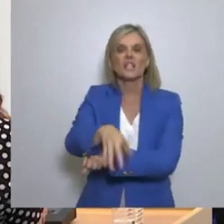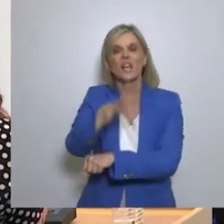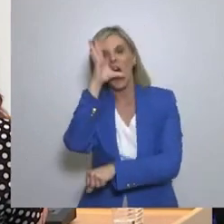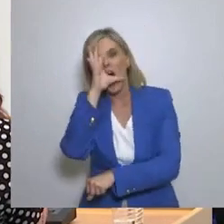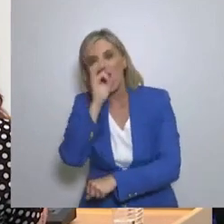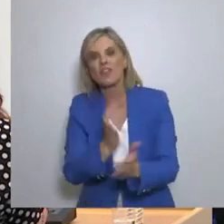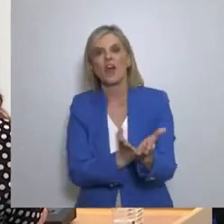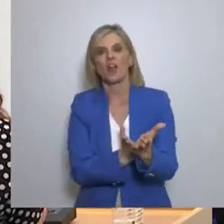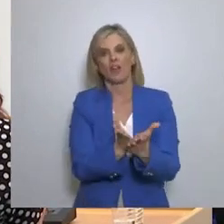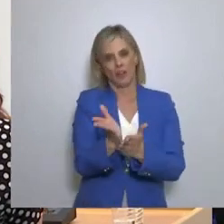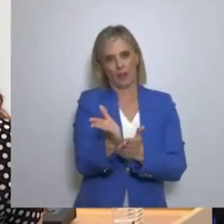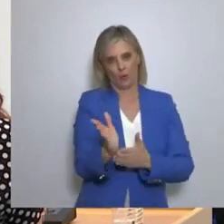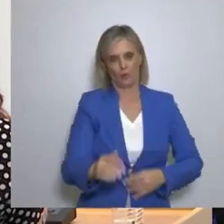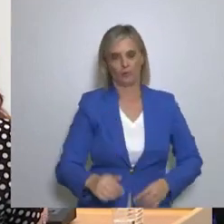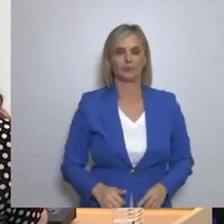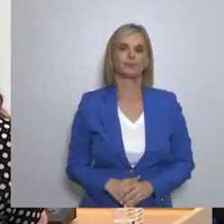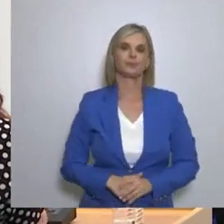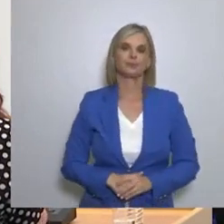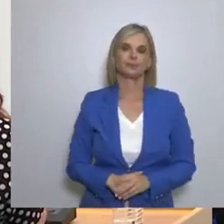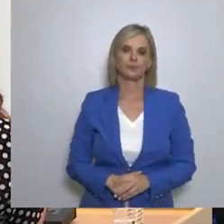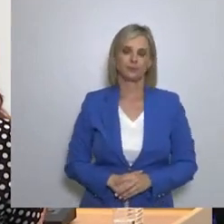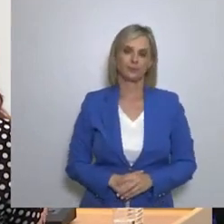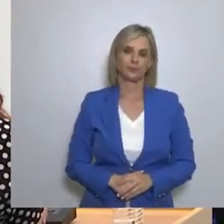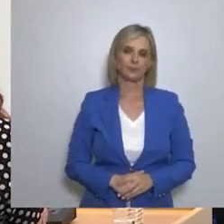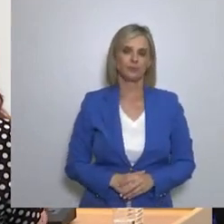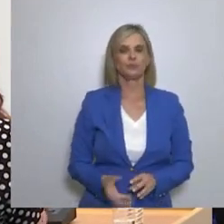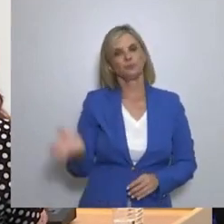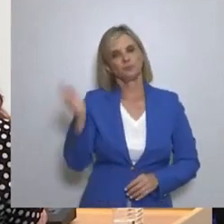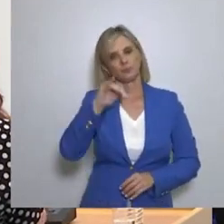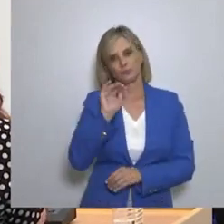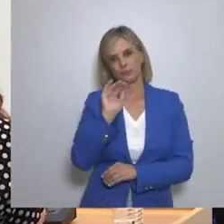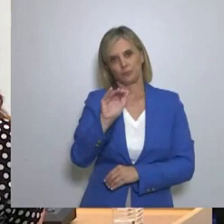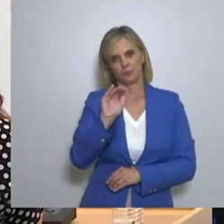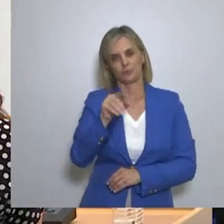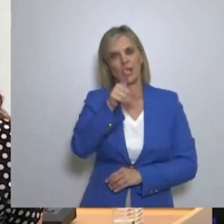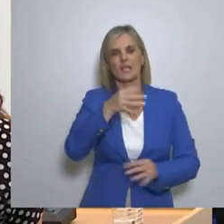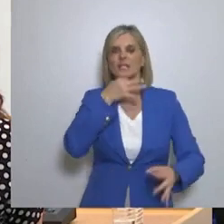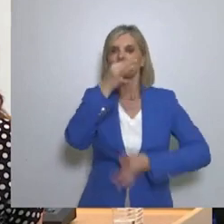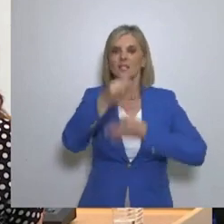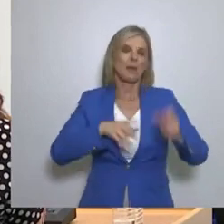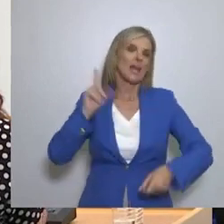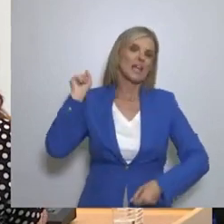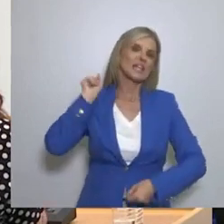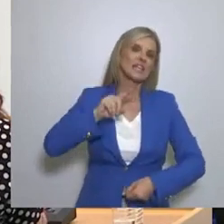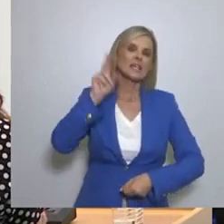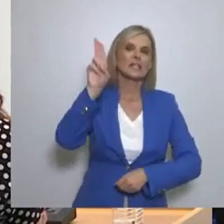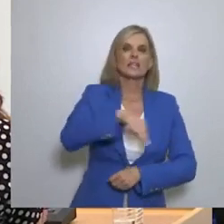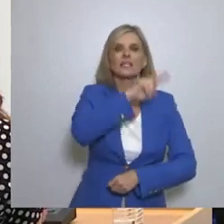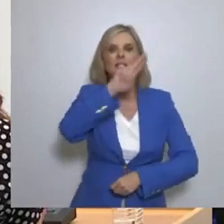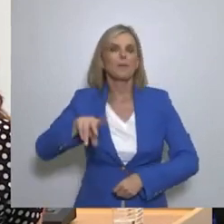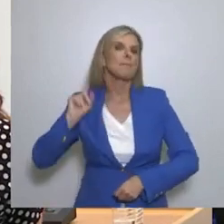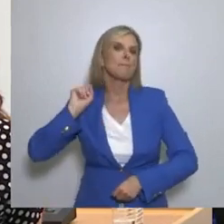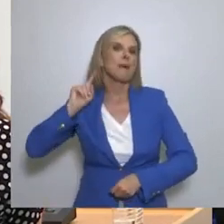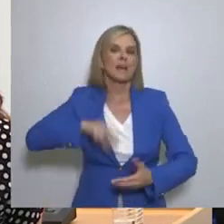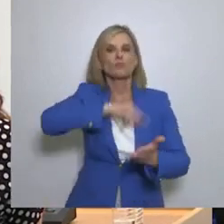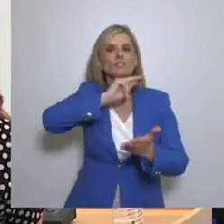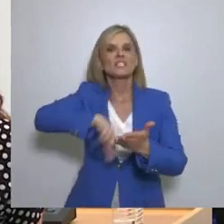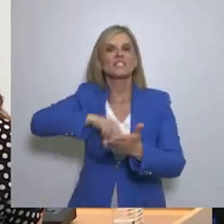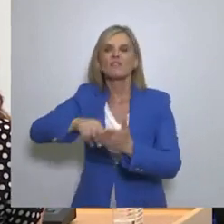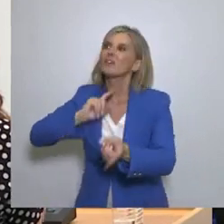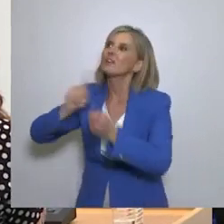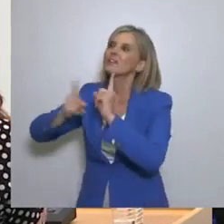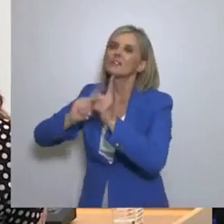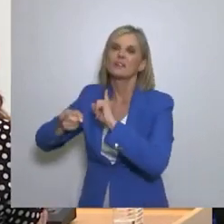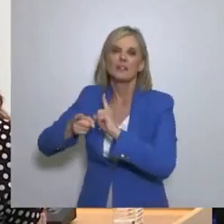Επόμενη ερώτηση Καλησπέρα Έχετε αναφέρει κατάργηση όλων των παράνομων Συμβάσεων και Συνθικών